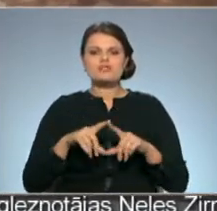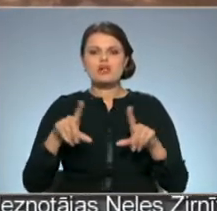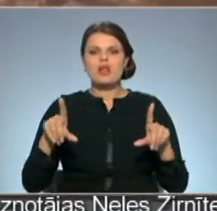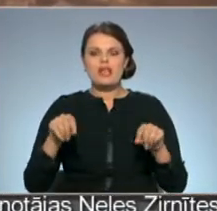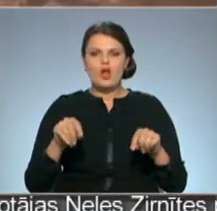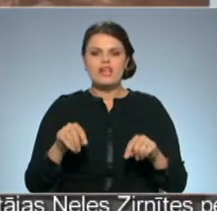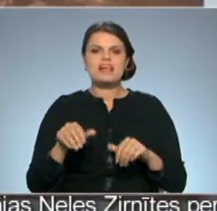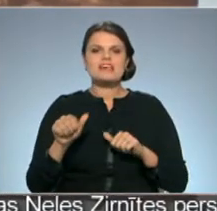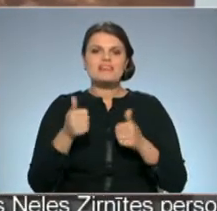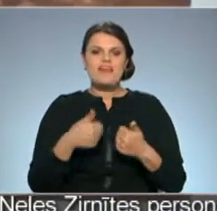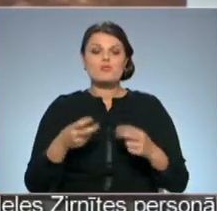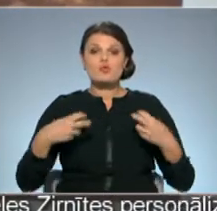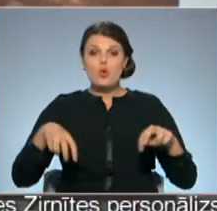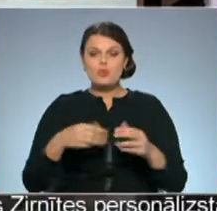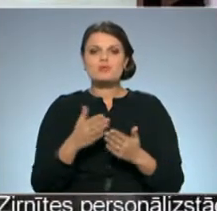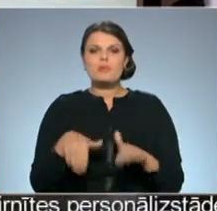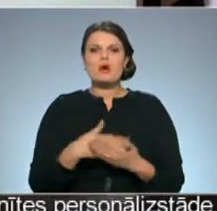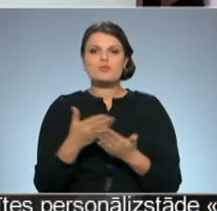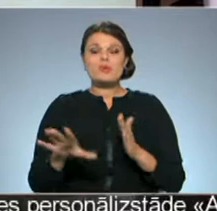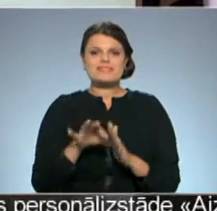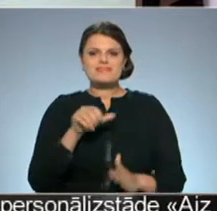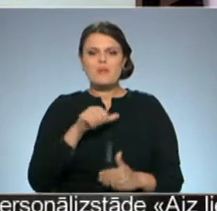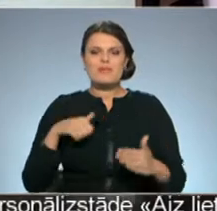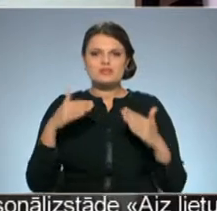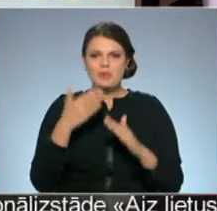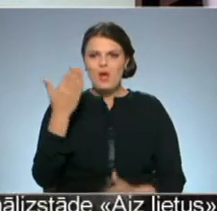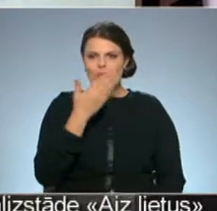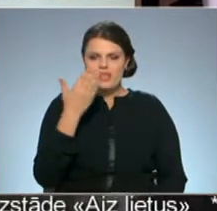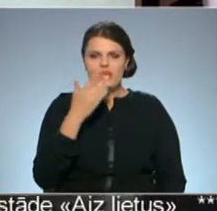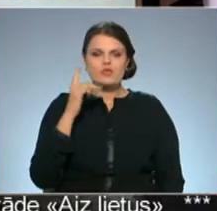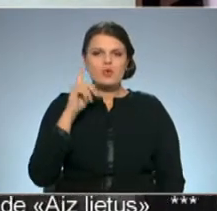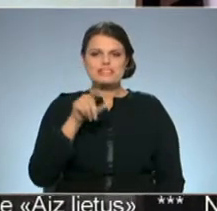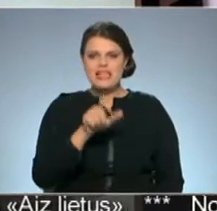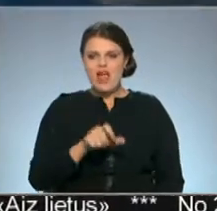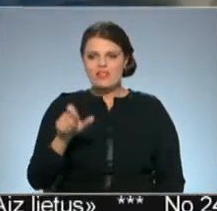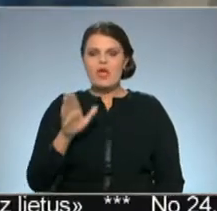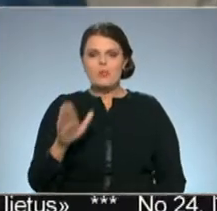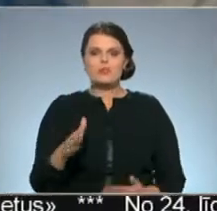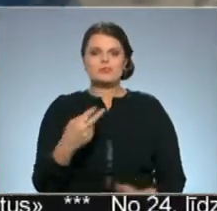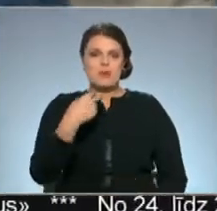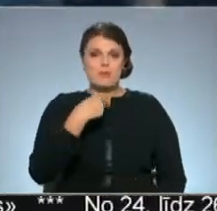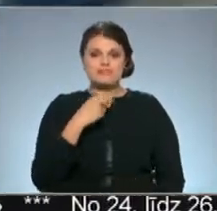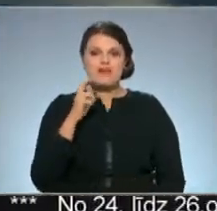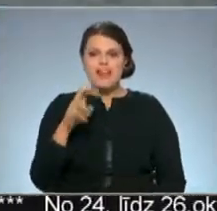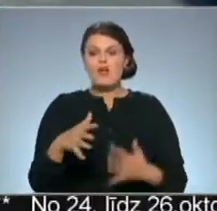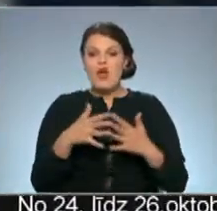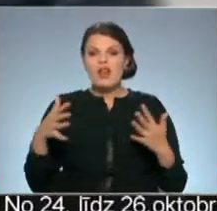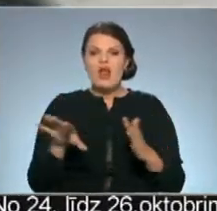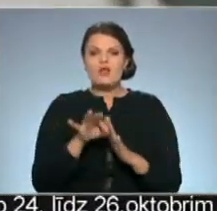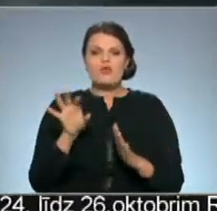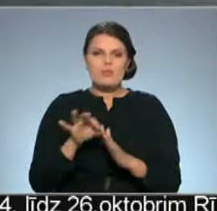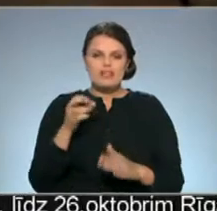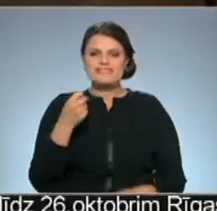komisiju, par kuras izvēli pašmā kino zinātājiem noteikti būs daža pārsteiguma. Rekordliela nominācija